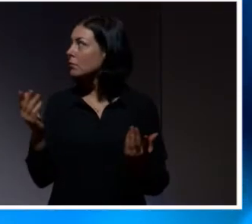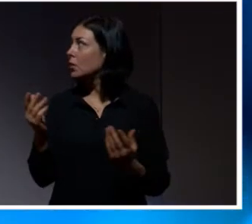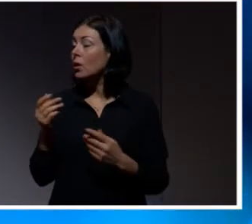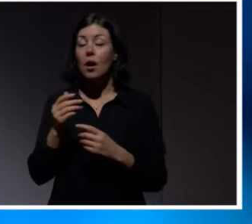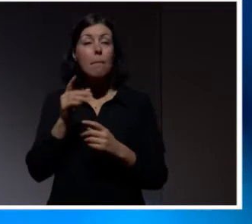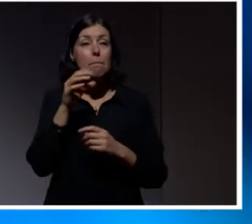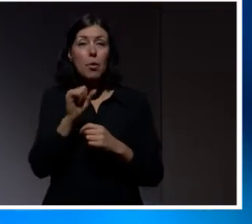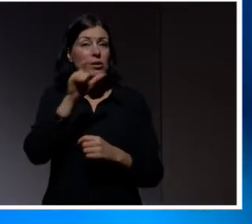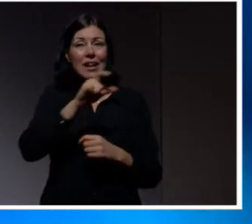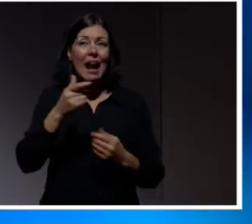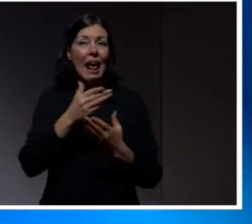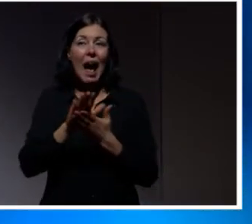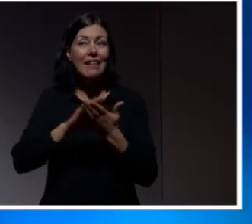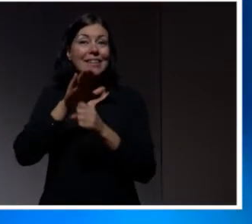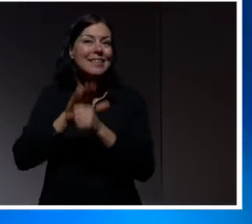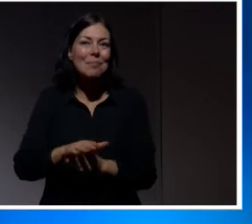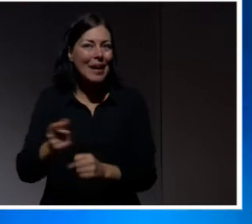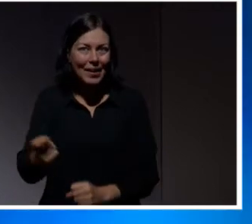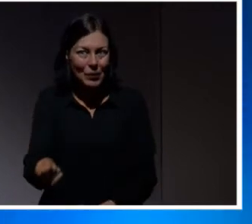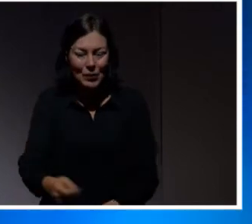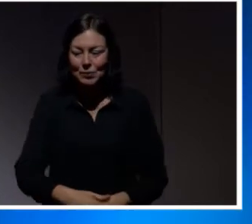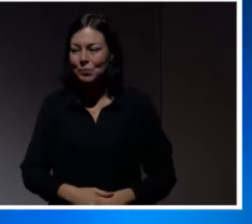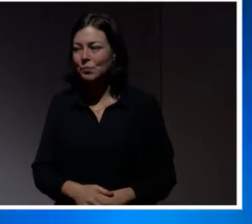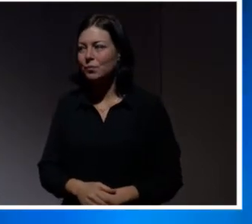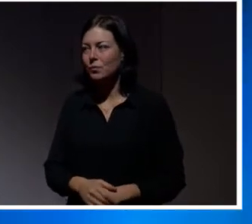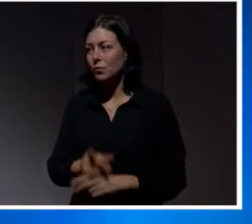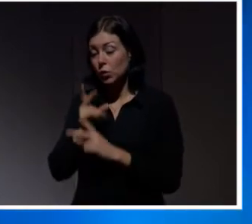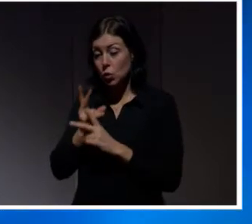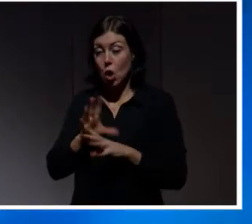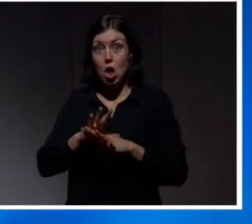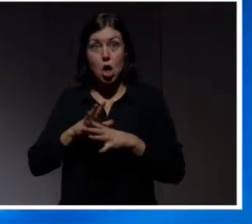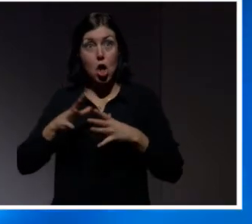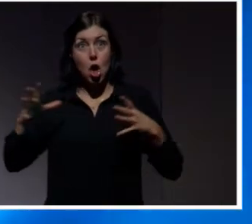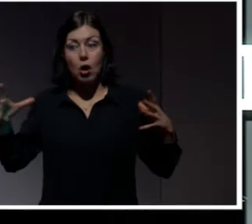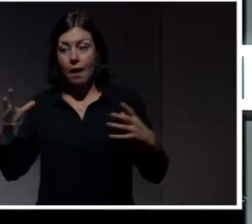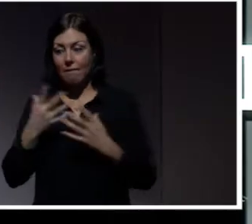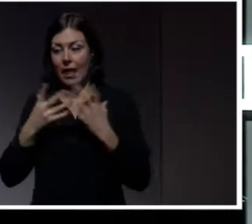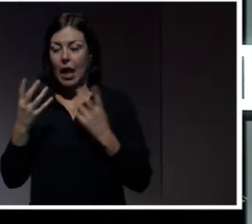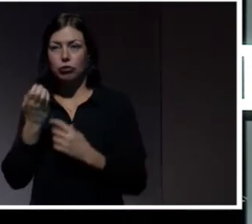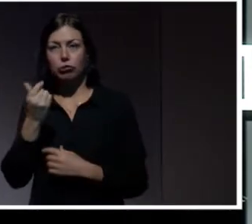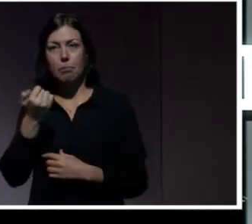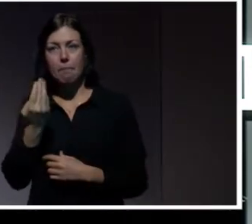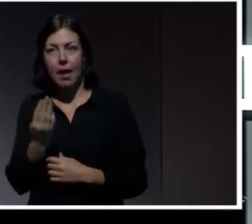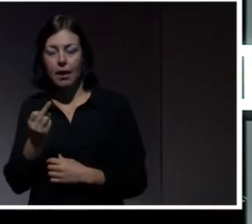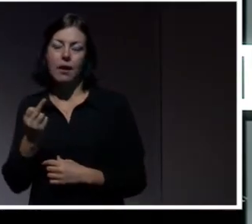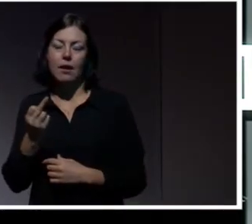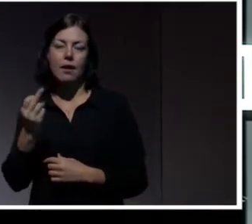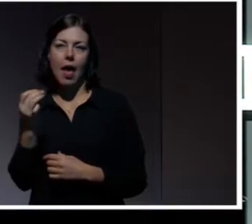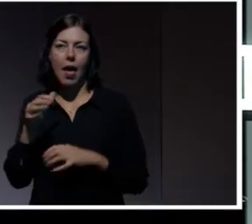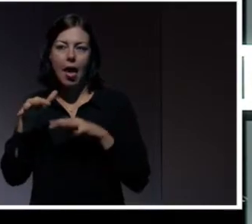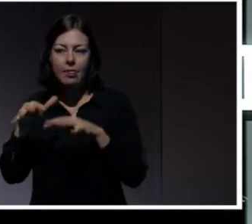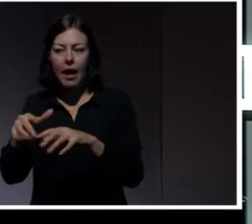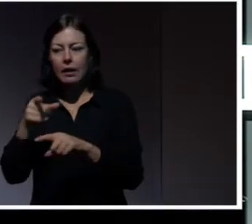Det är ju så här också att de här ökade frekvenserna av cyberattacker riskerar att underminera vår tro, vårt